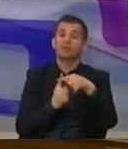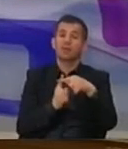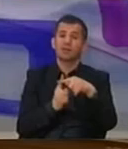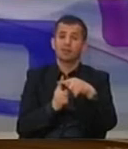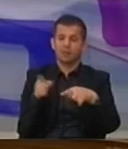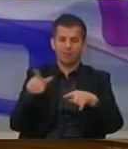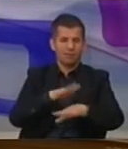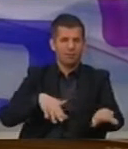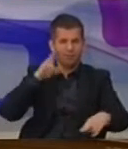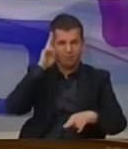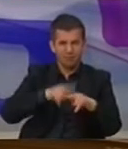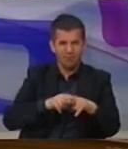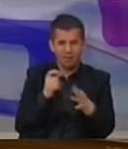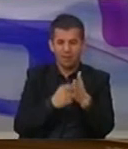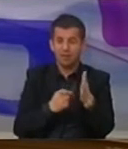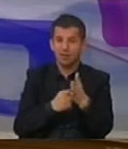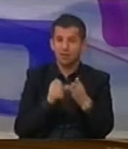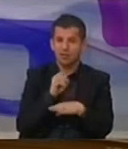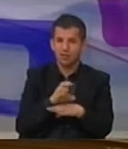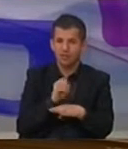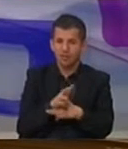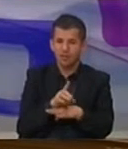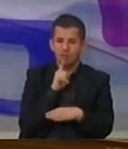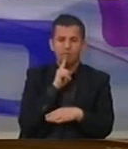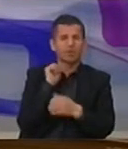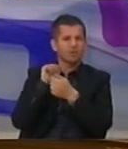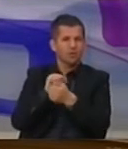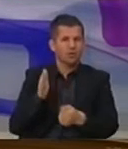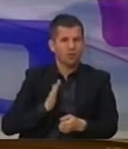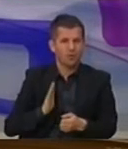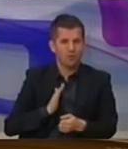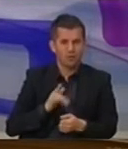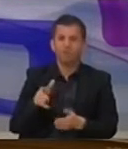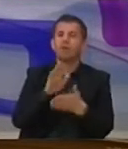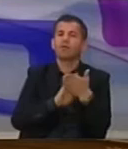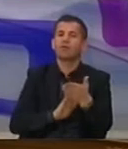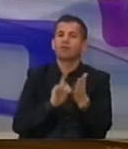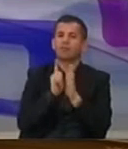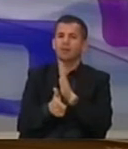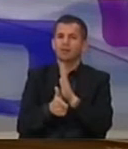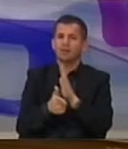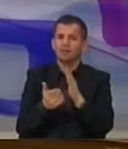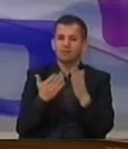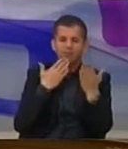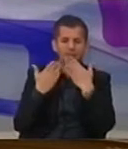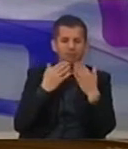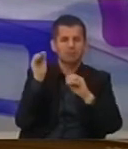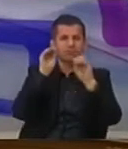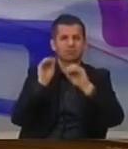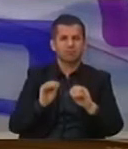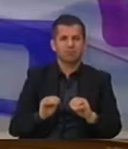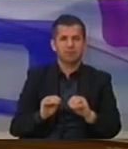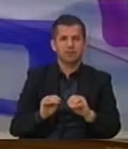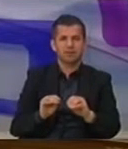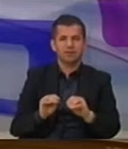kuvendit i këtë emruar antarët të këshilit të Kosovës për trashigimi kulturore, do të filloj me një herpuna për hartimin dhe miratimin